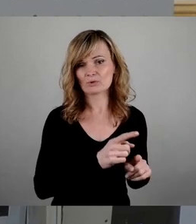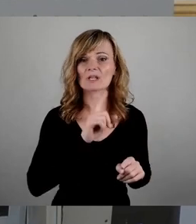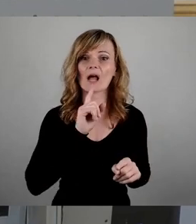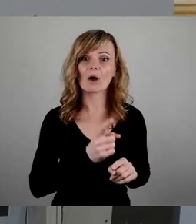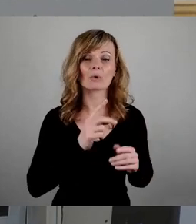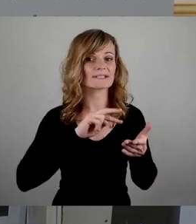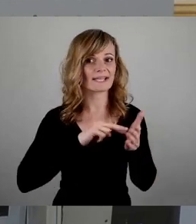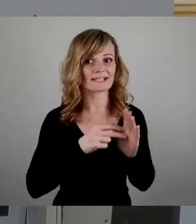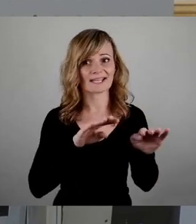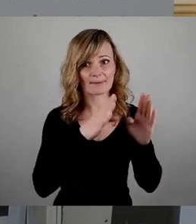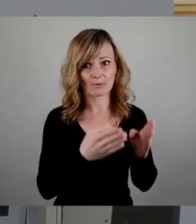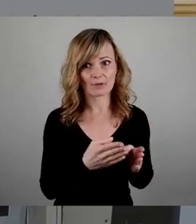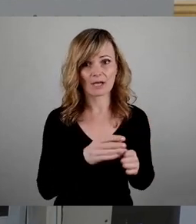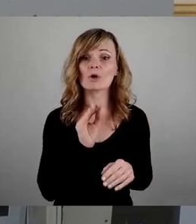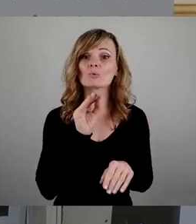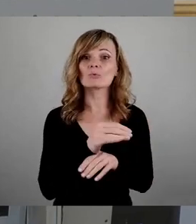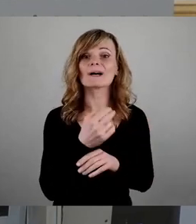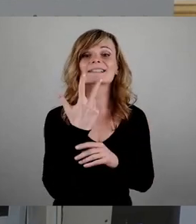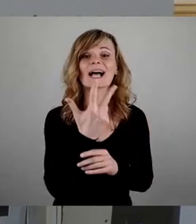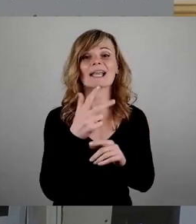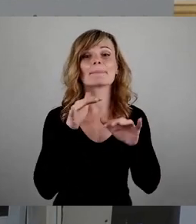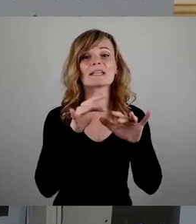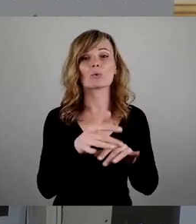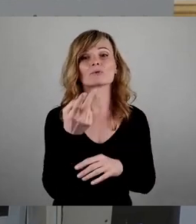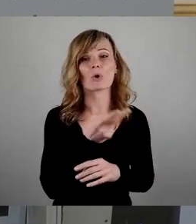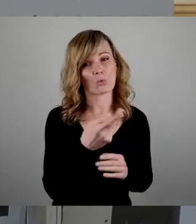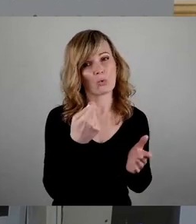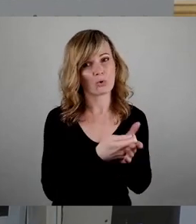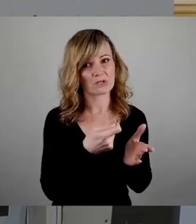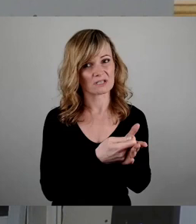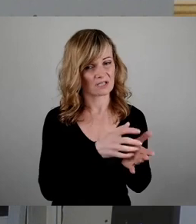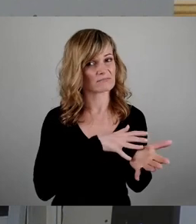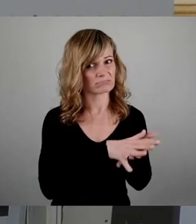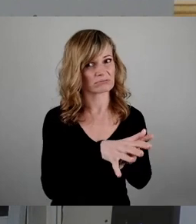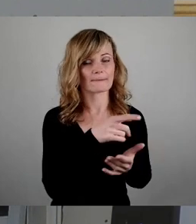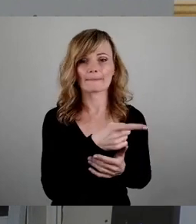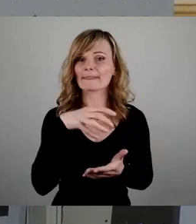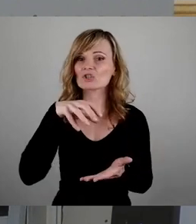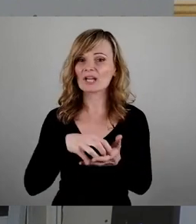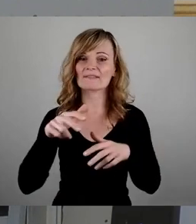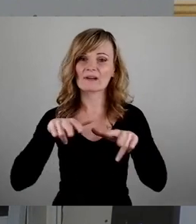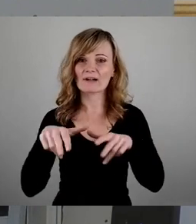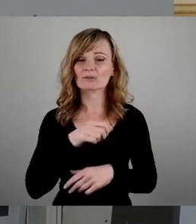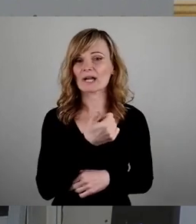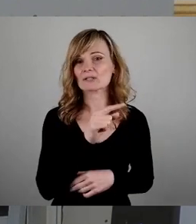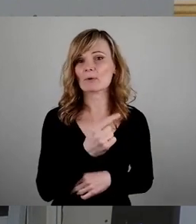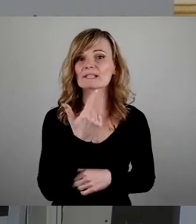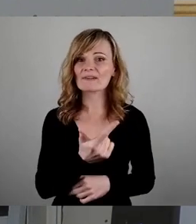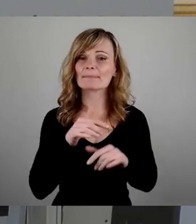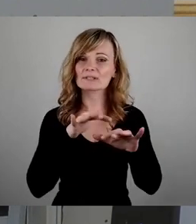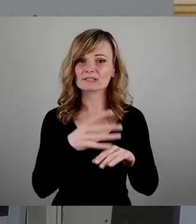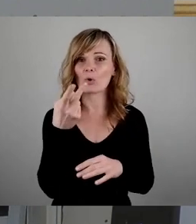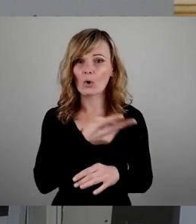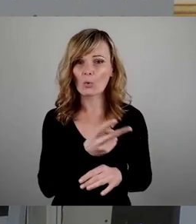über drei Millionen Euro. Und die Stadtverwaltung hat hierbei mit 1,2 Millionen Euro an Fördermitteln